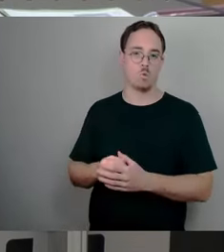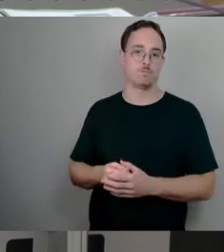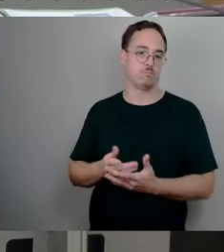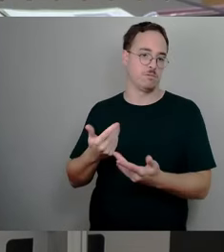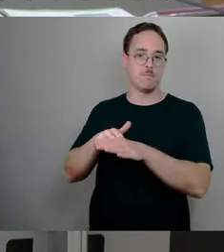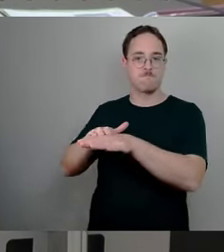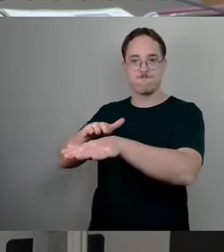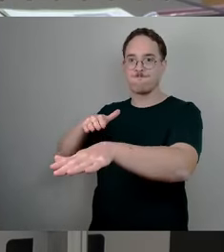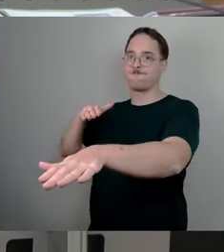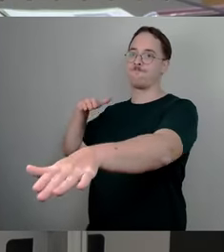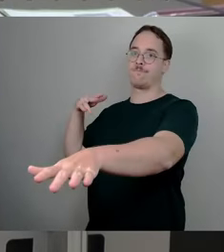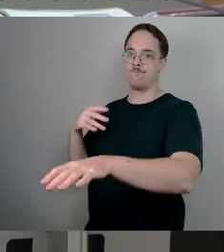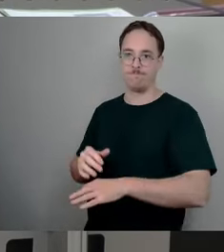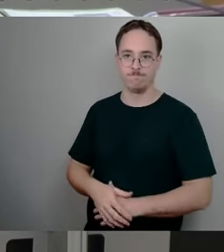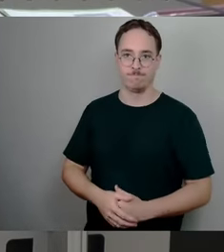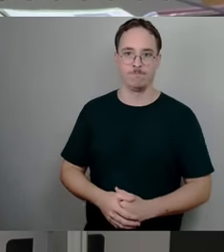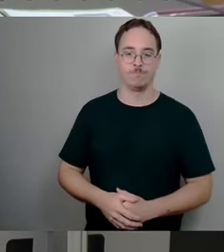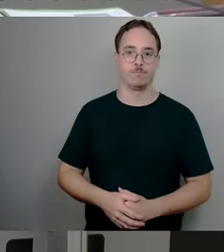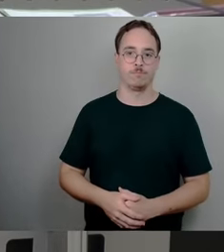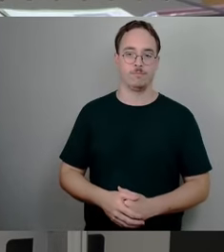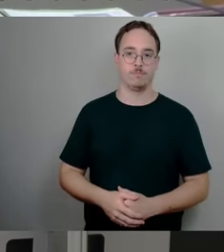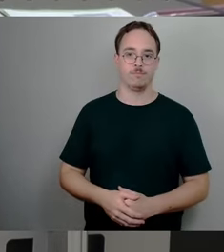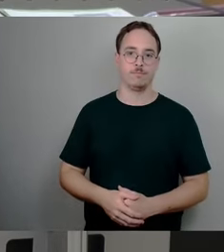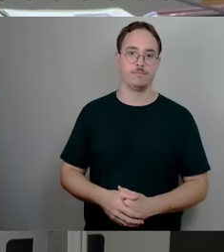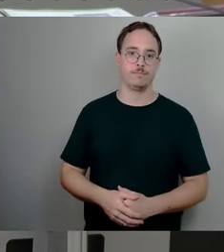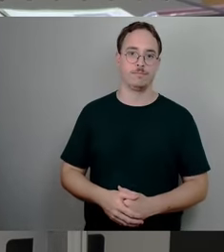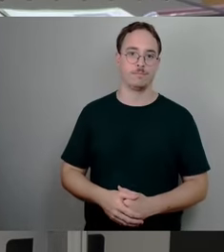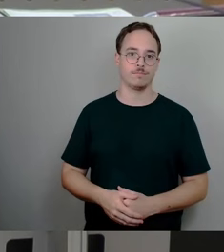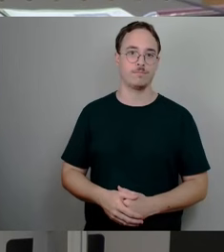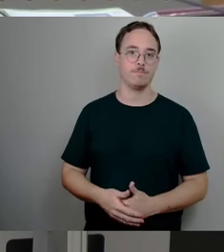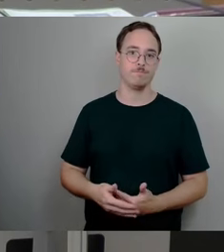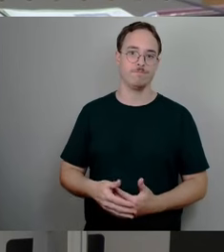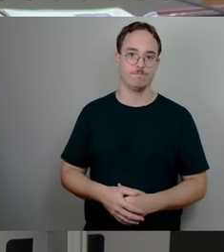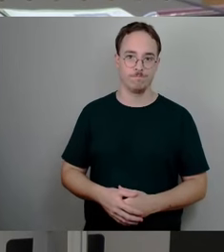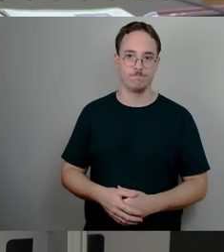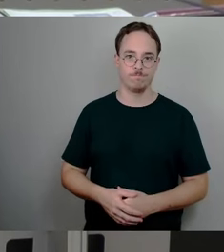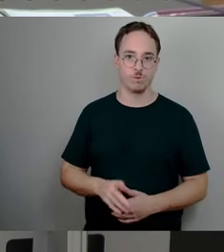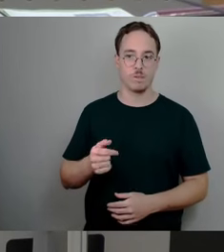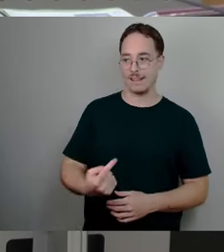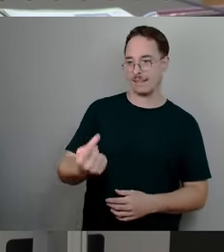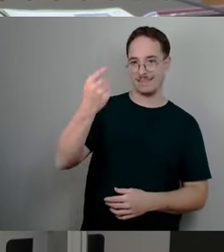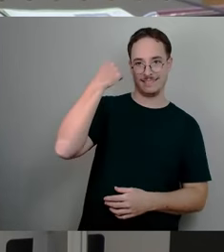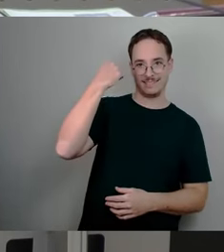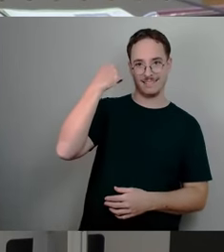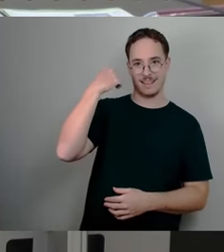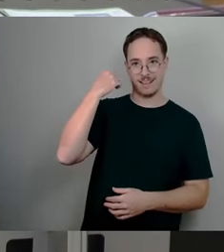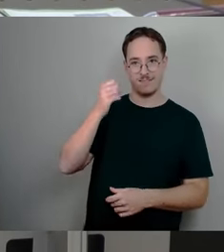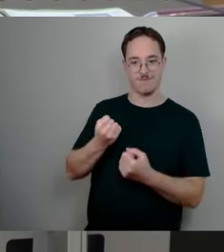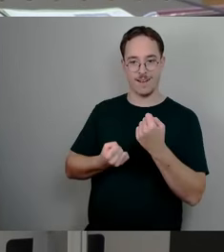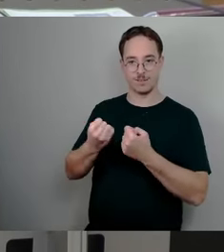Linksabbieger. Was dann dazu führt, dass die hinterliegenden, also hinterfahrenden Fahrzeuge entweder jetzt